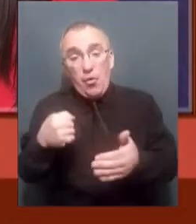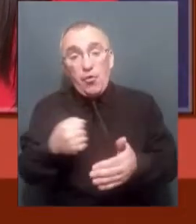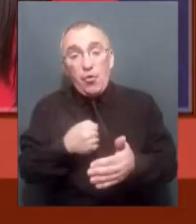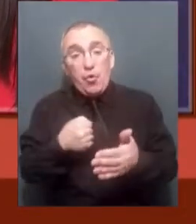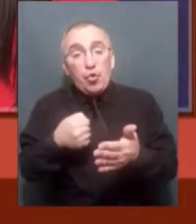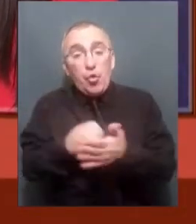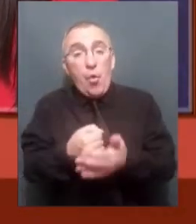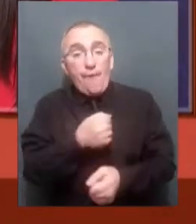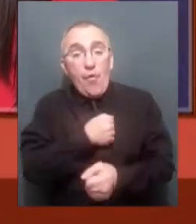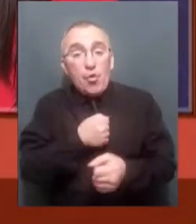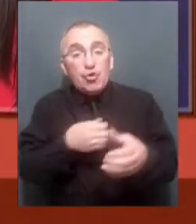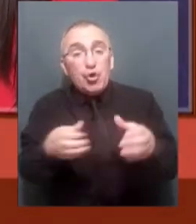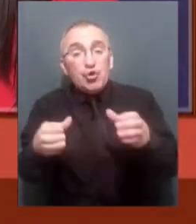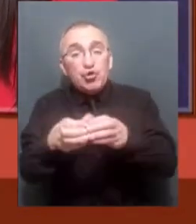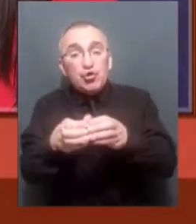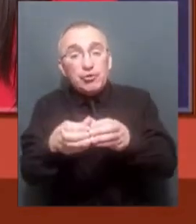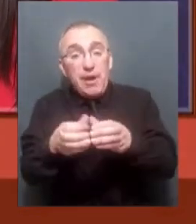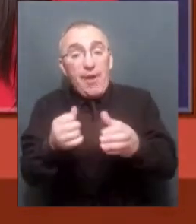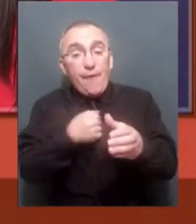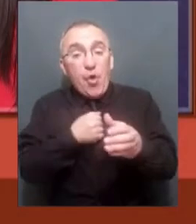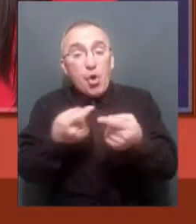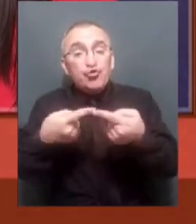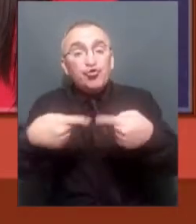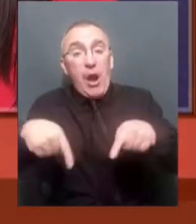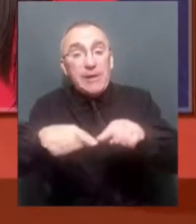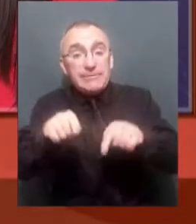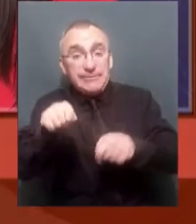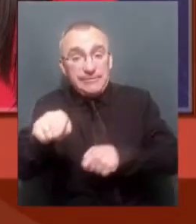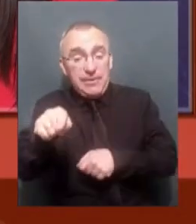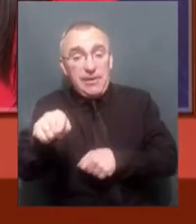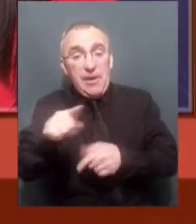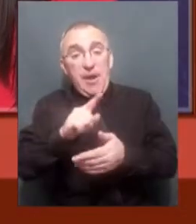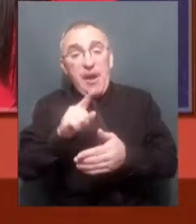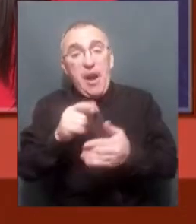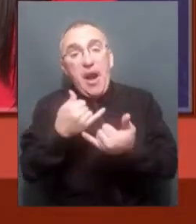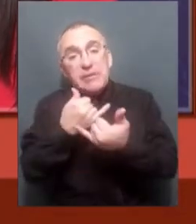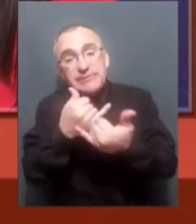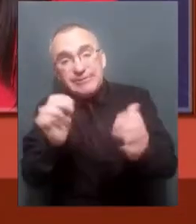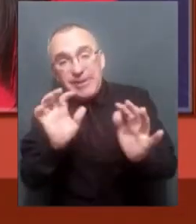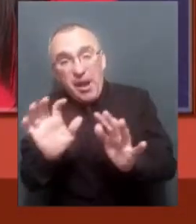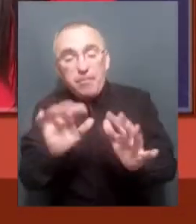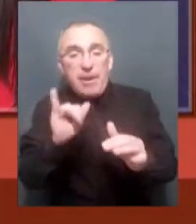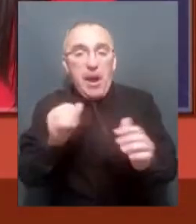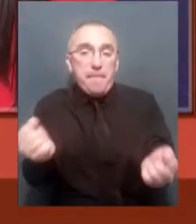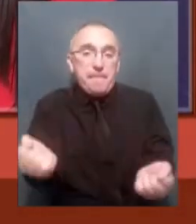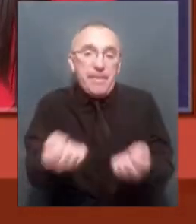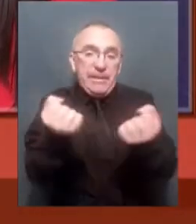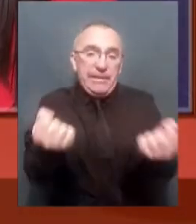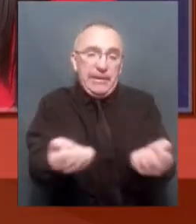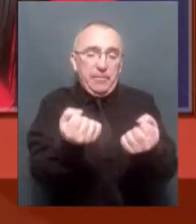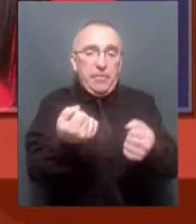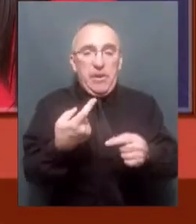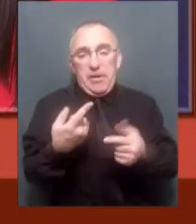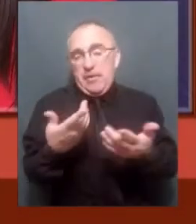але це військові частини або забезпечення, або підтримки. Тобто